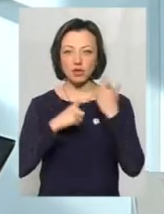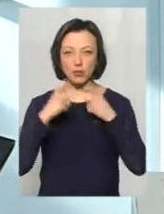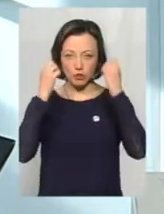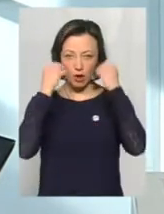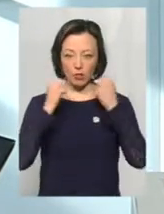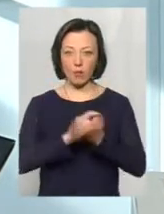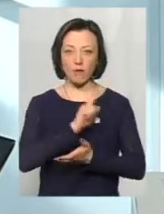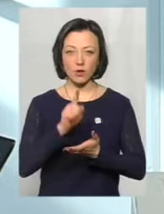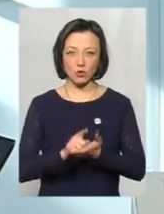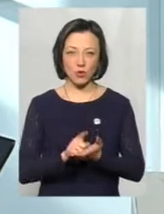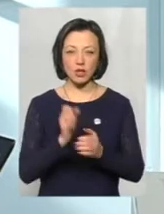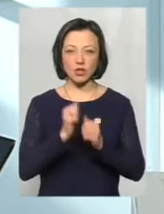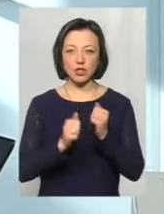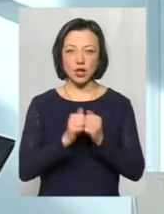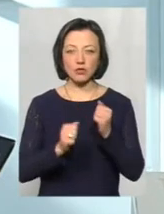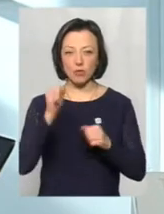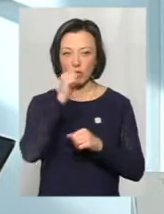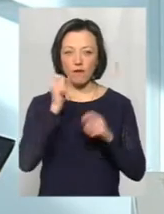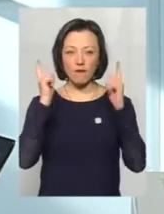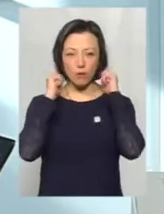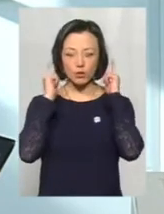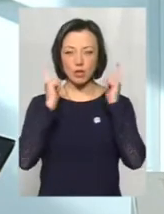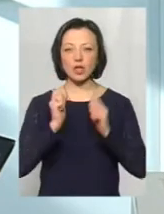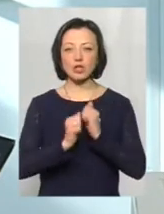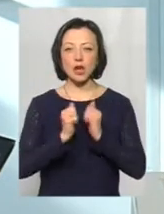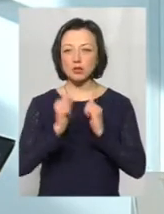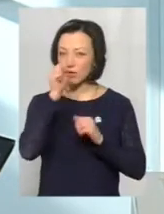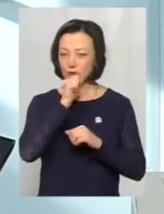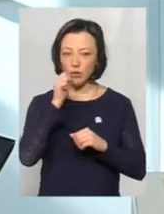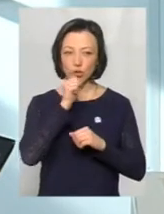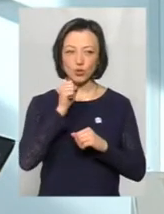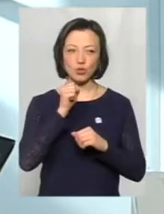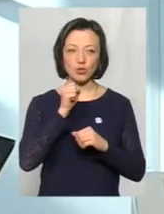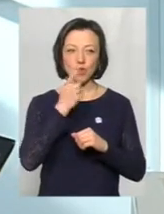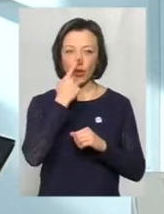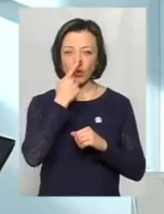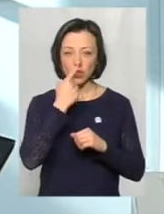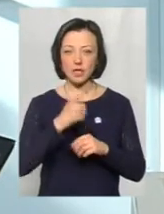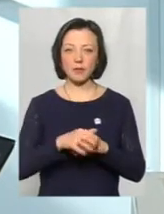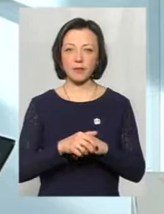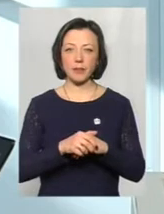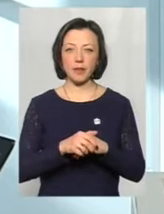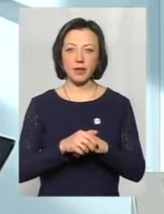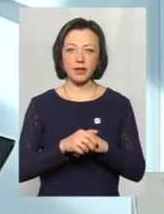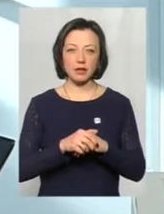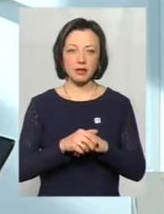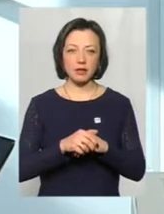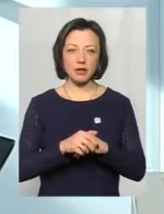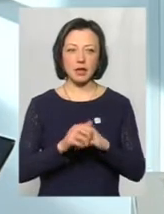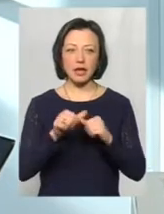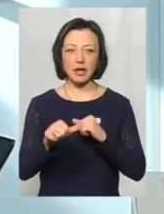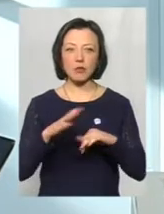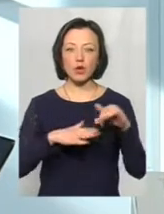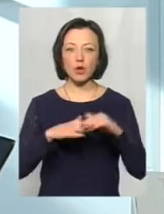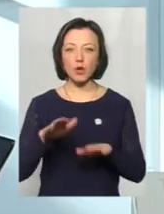шапки, обов'язково. Часто відморожуються вушка, часто відморожуються носи. Крім рук і